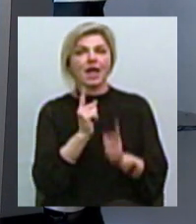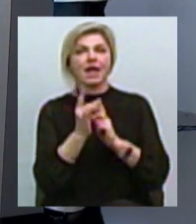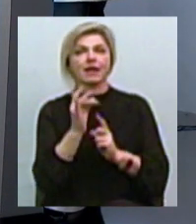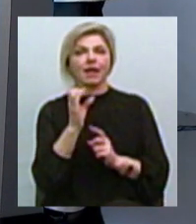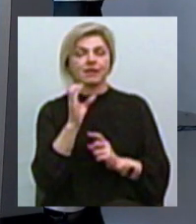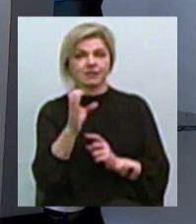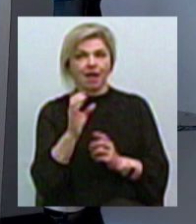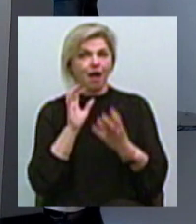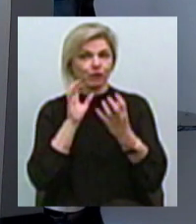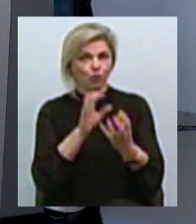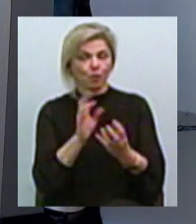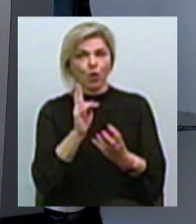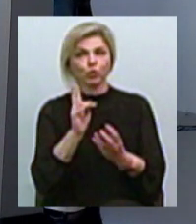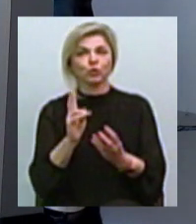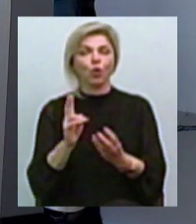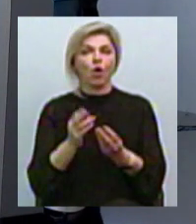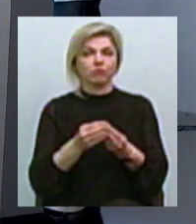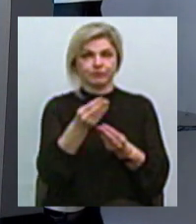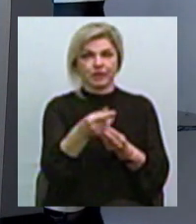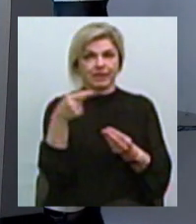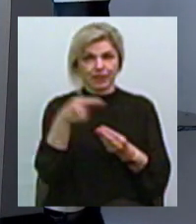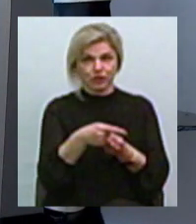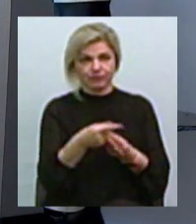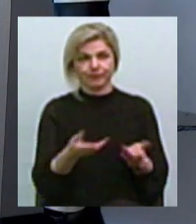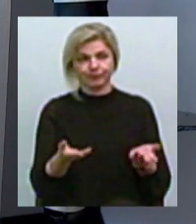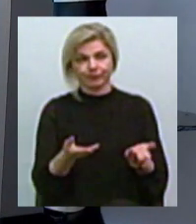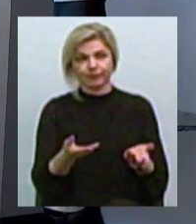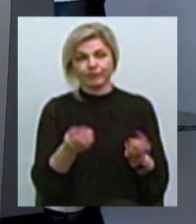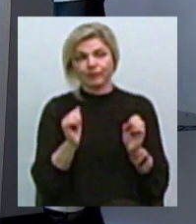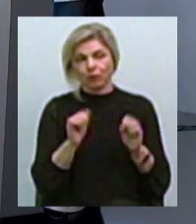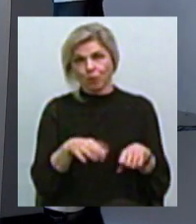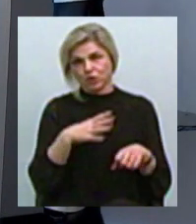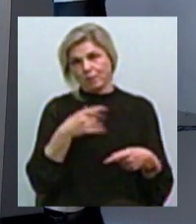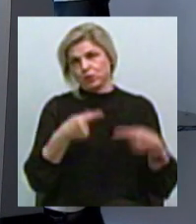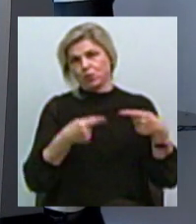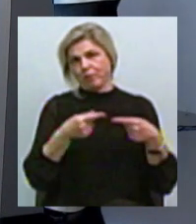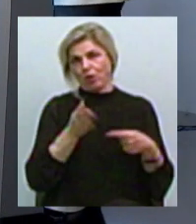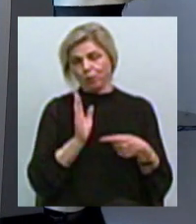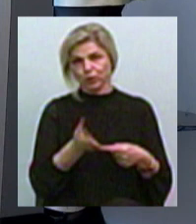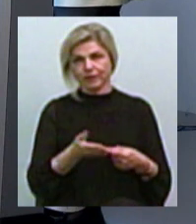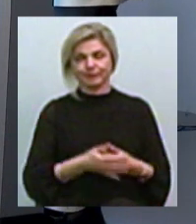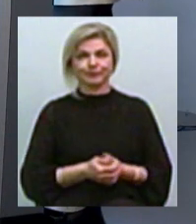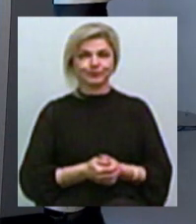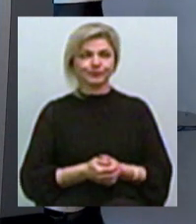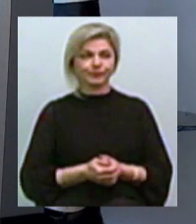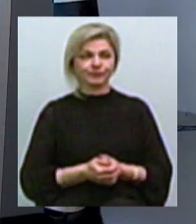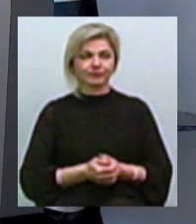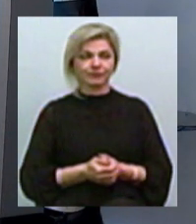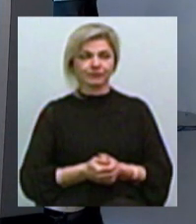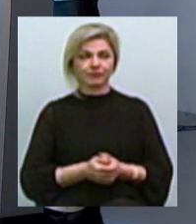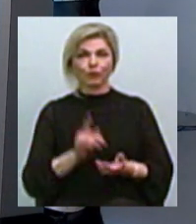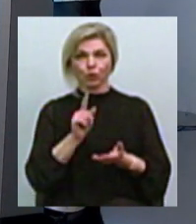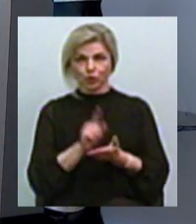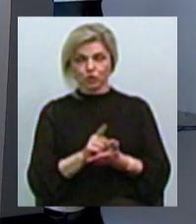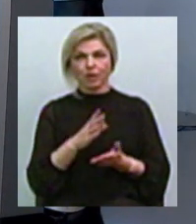людина Яка тільки що отримала в банкоматі тисячу, то там може і суперечка якась буде Тобто повинні